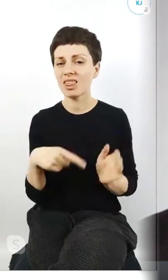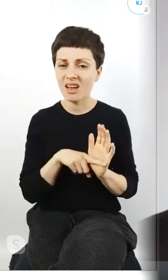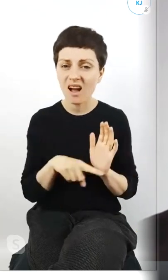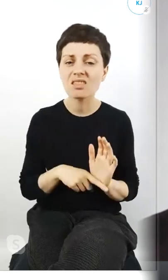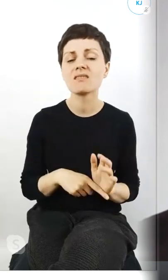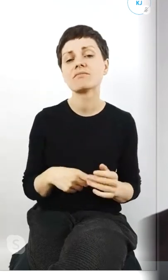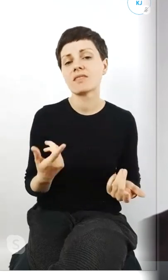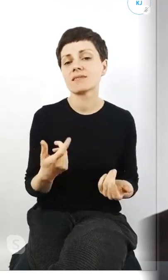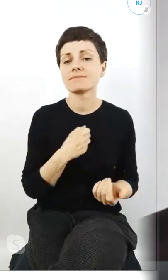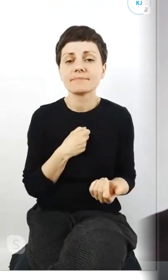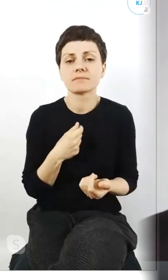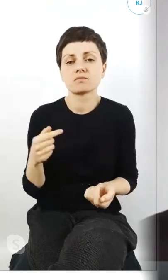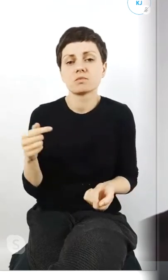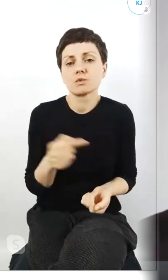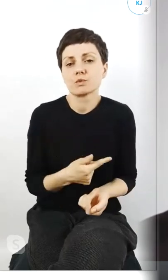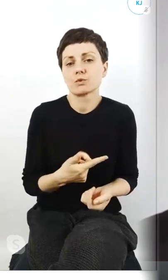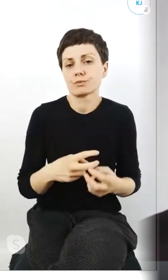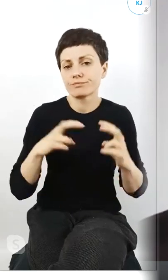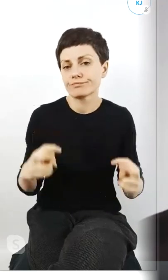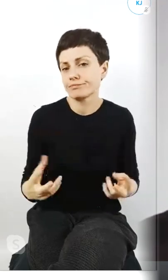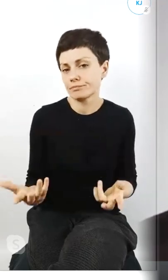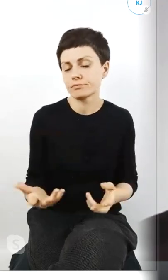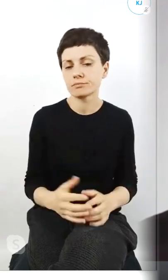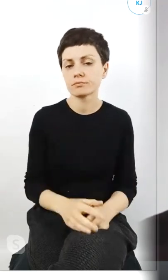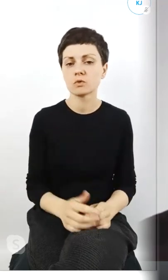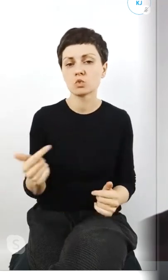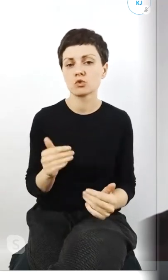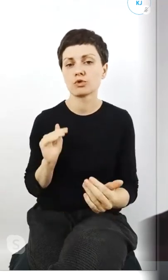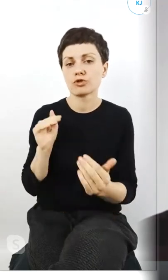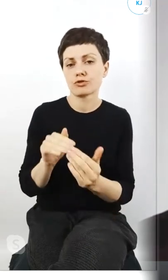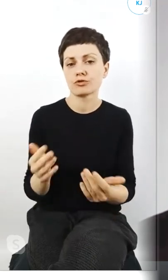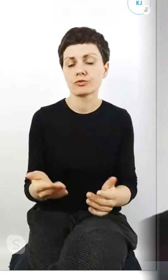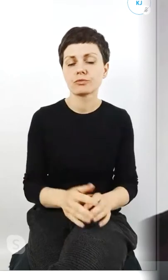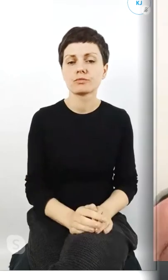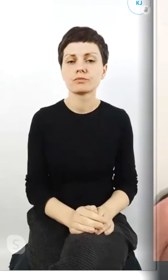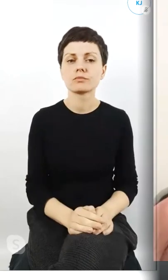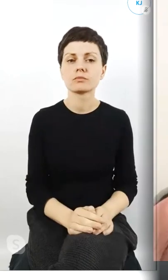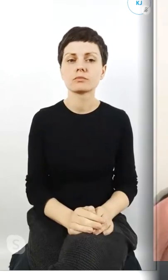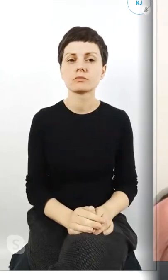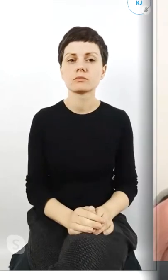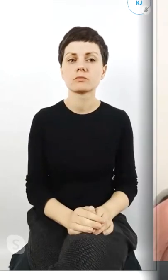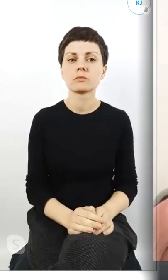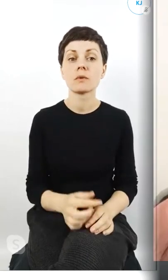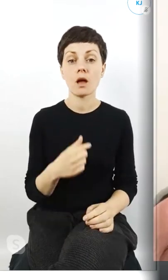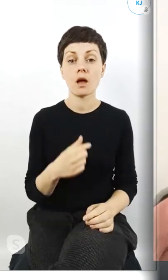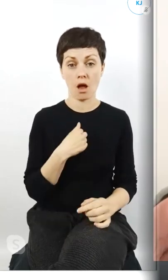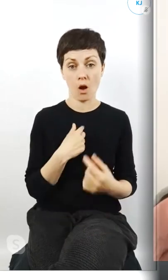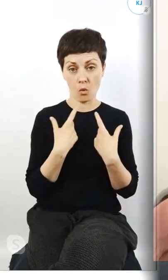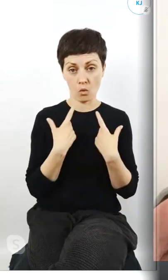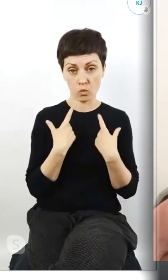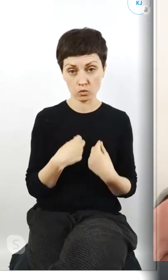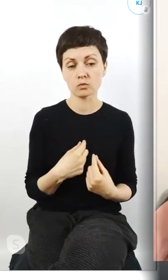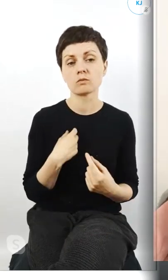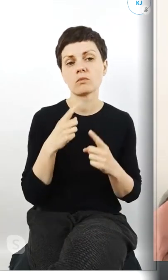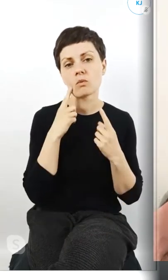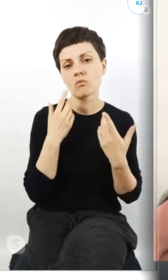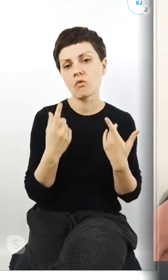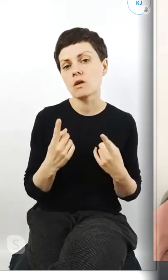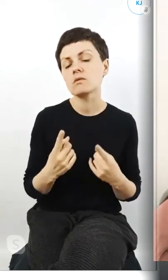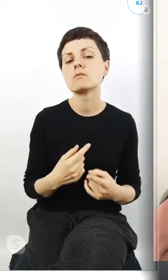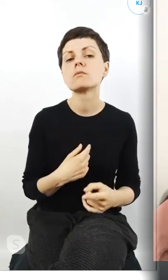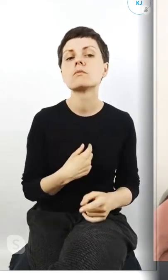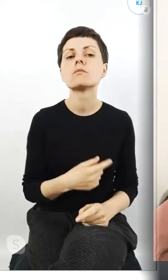kwarantanna, więc musimy się dostosować. Mi tak na przykład osobiście też się wydaje, że